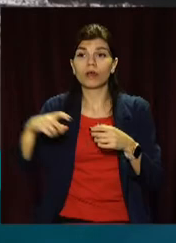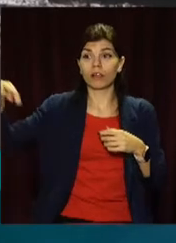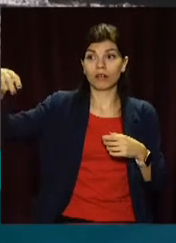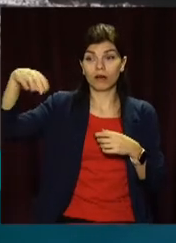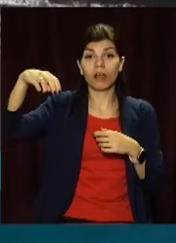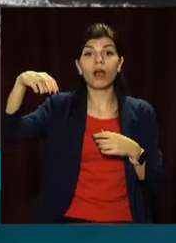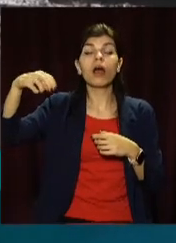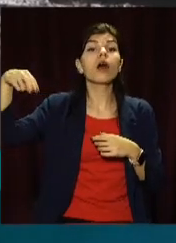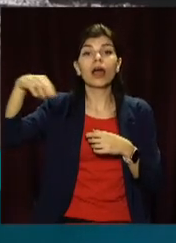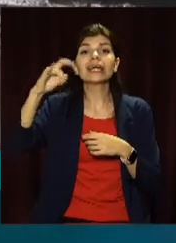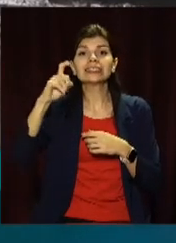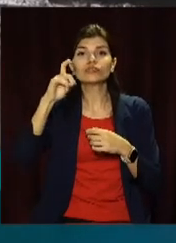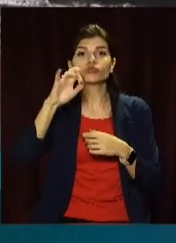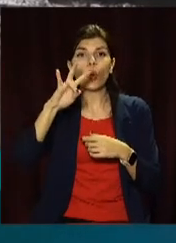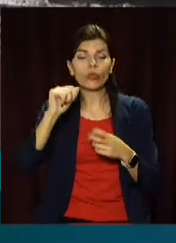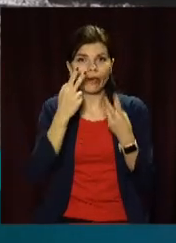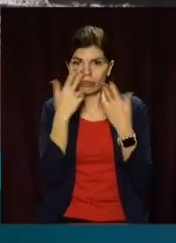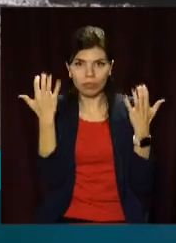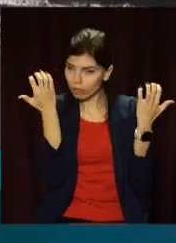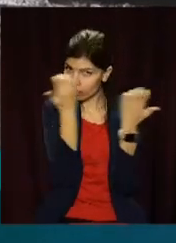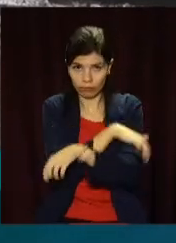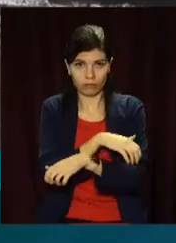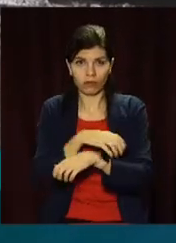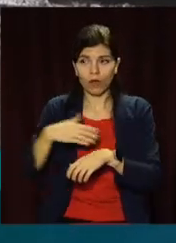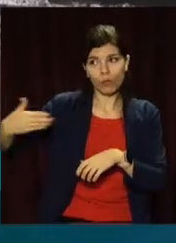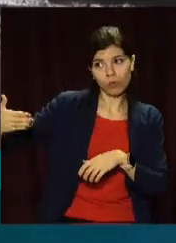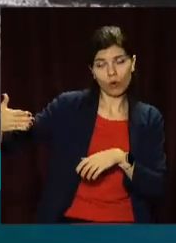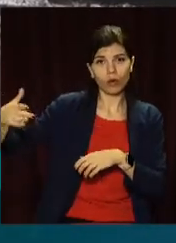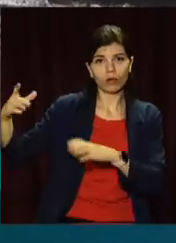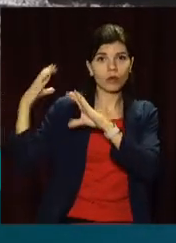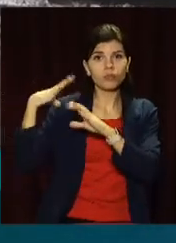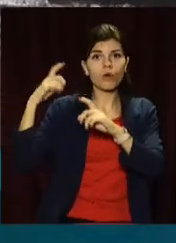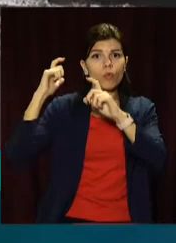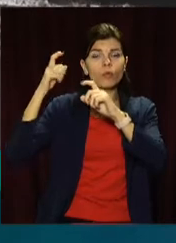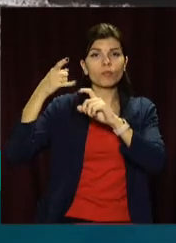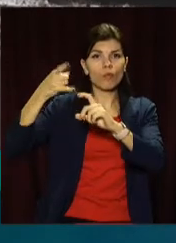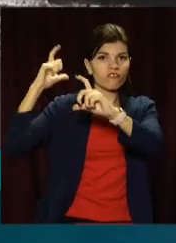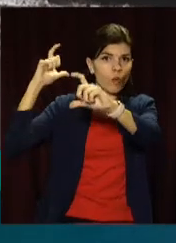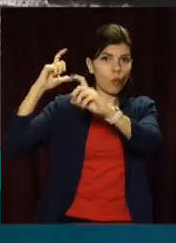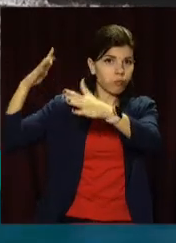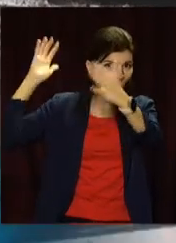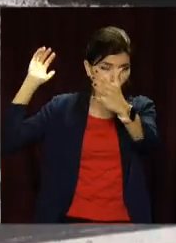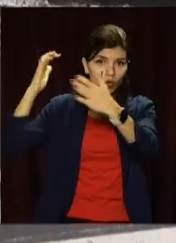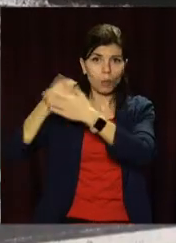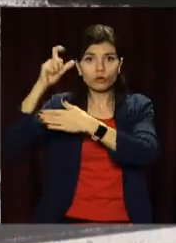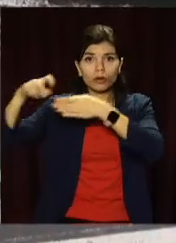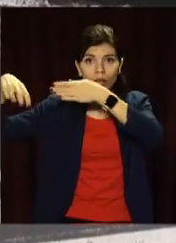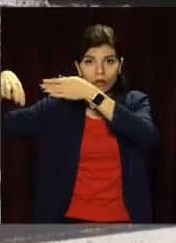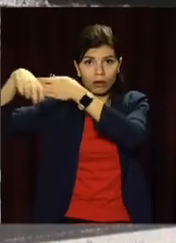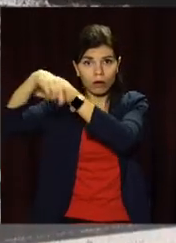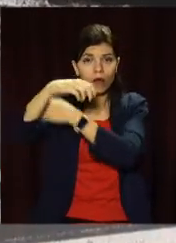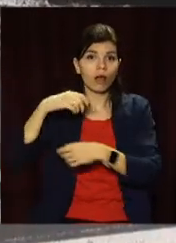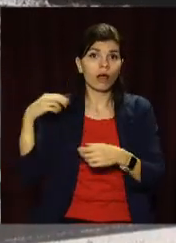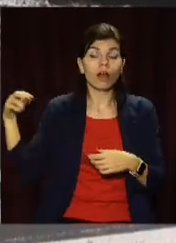з зони невідомісті. Впереди, з боку, з правої сторони стояла больша машина-фура. Пішохід відходив,